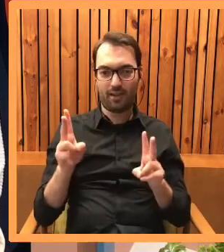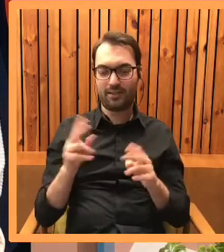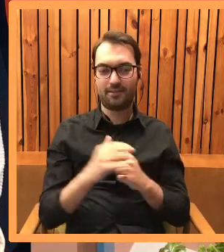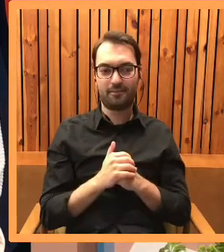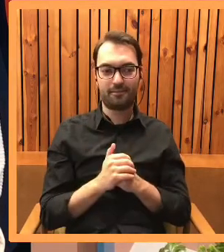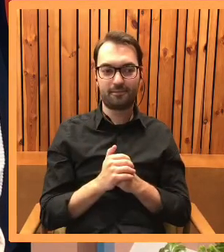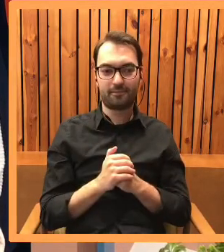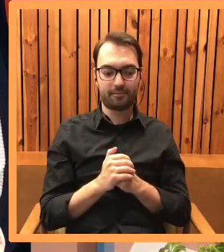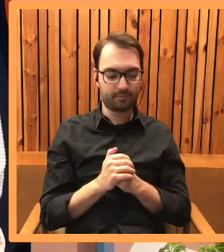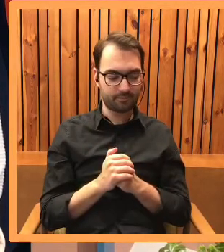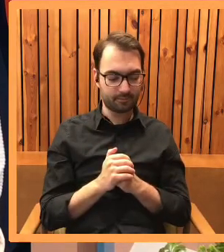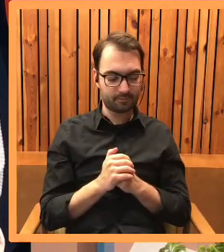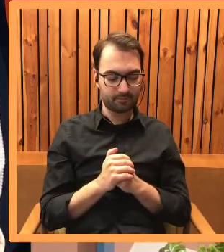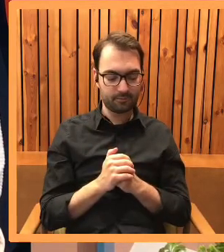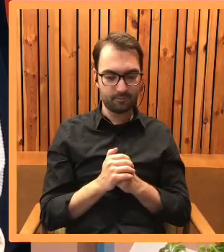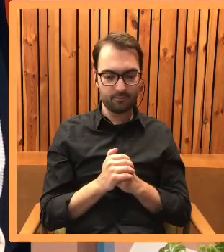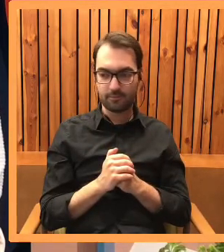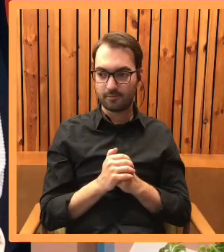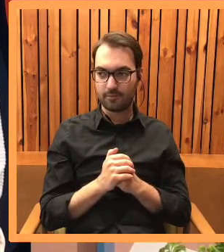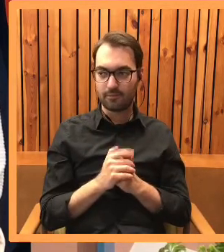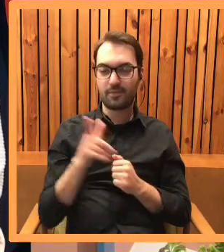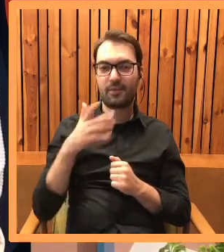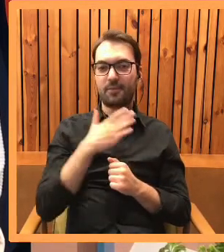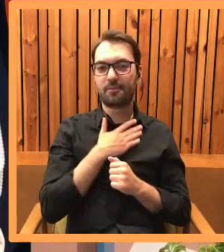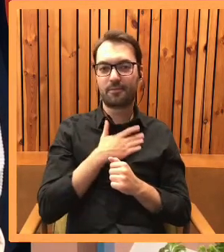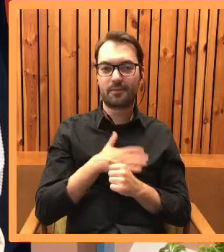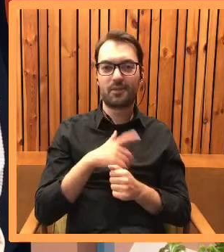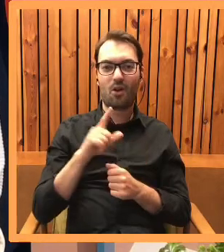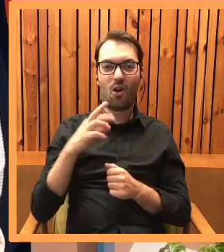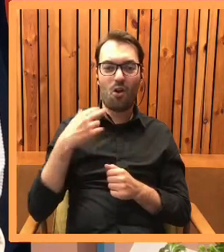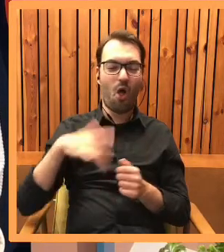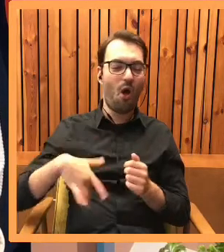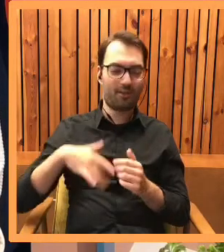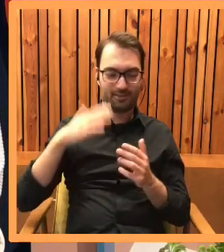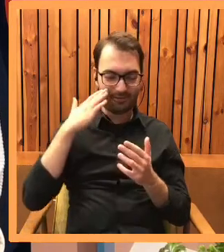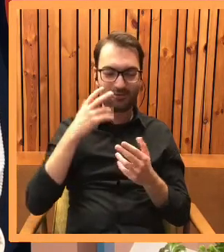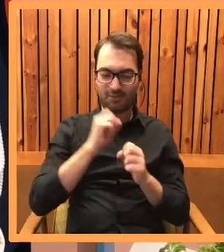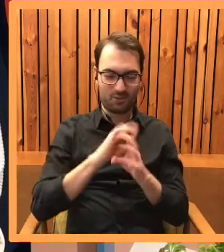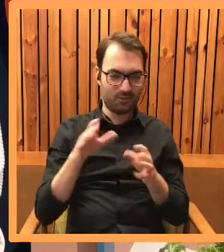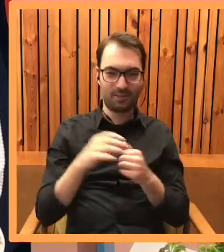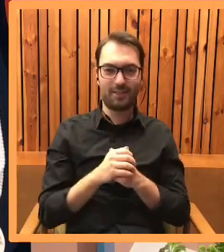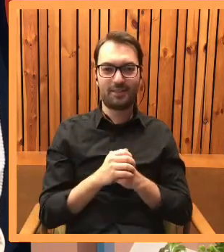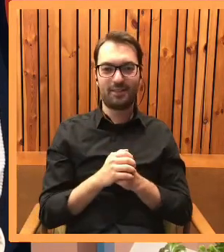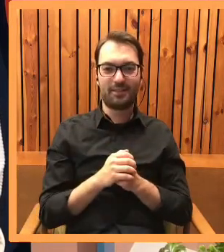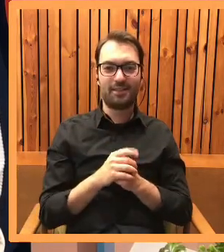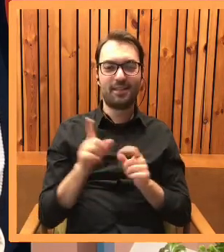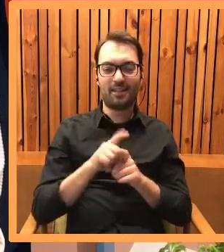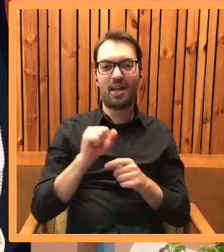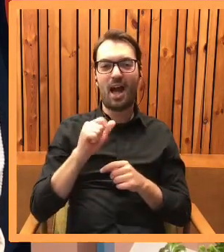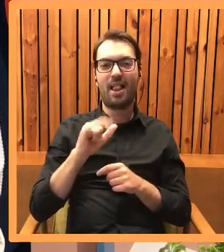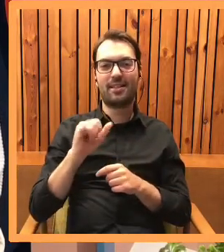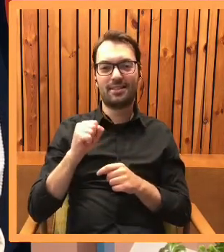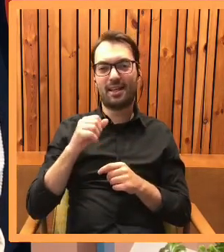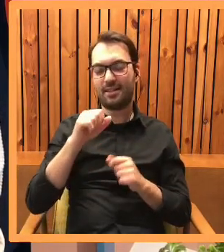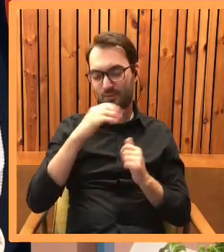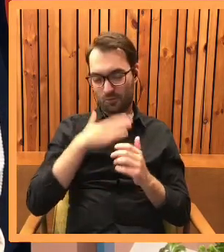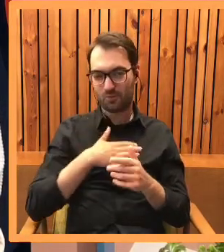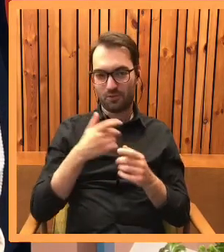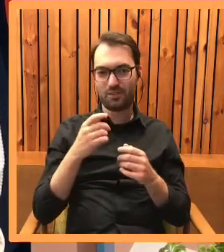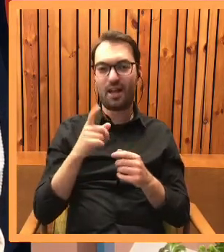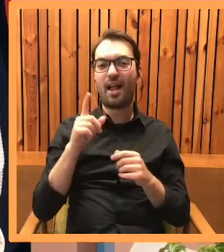widzów. No wiadomo, że darzysz dużą sympatią Lorda, bo to się da wyczuć i Alicję Nawrocką. No ale pada pytanie od